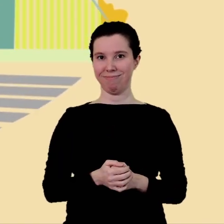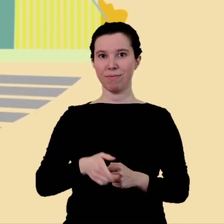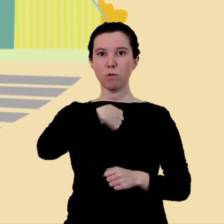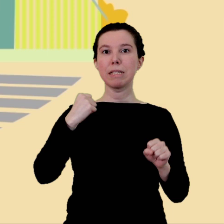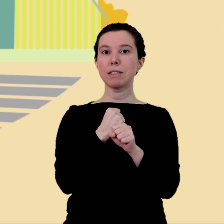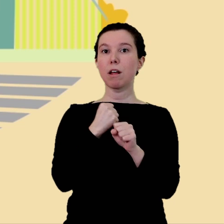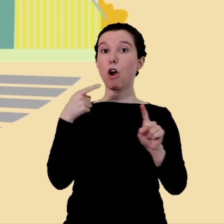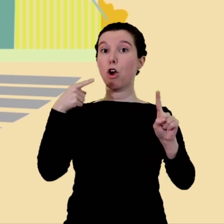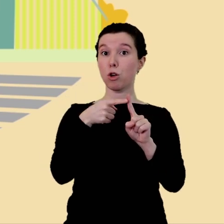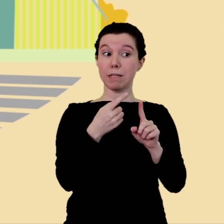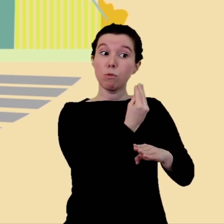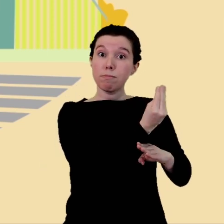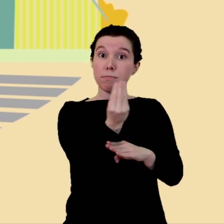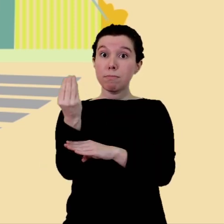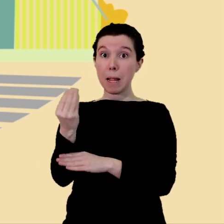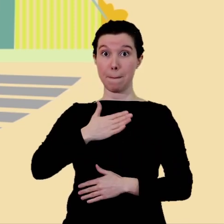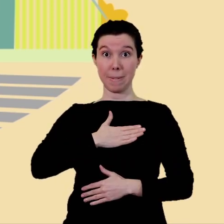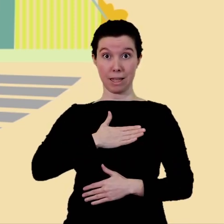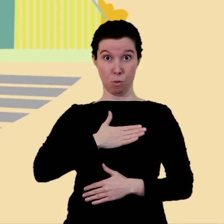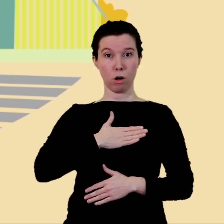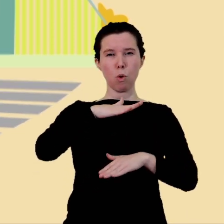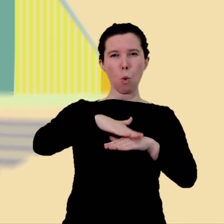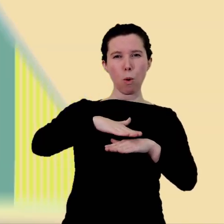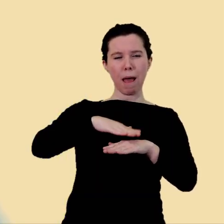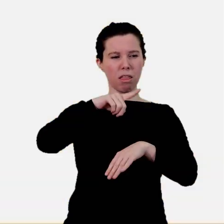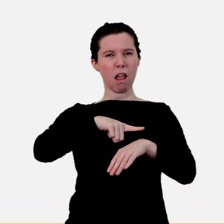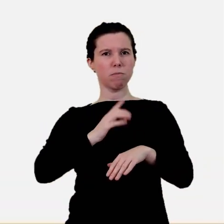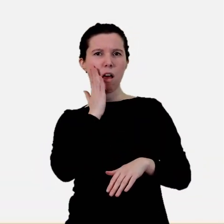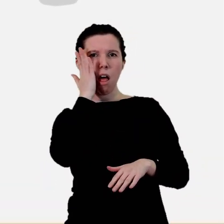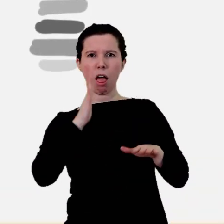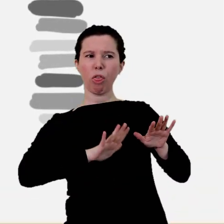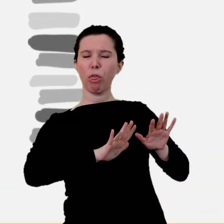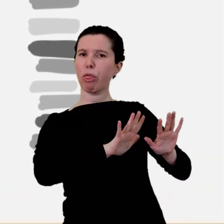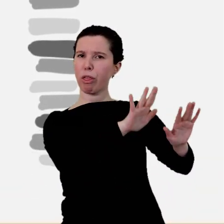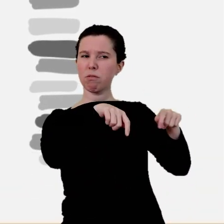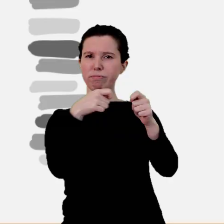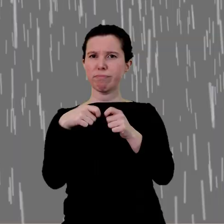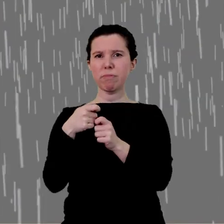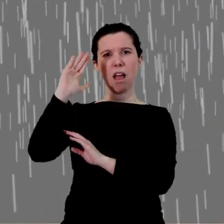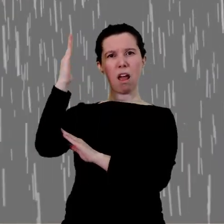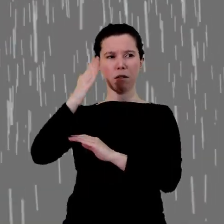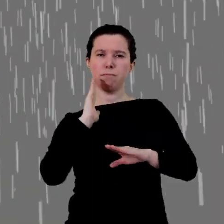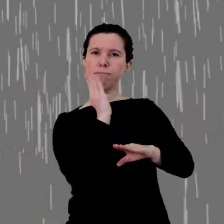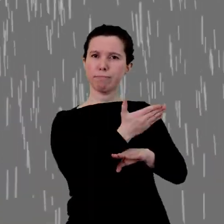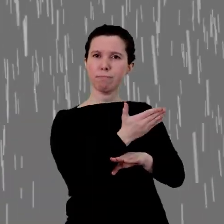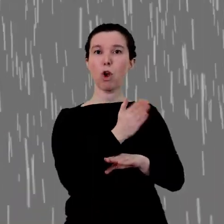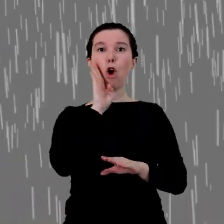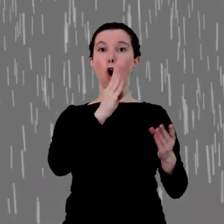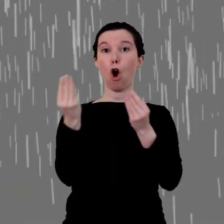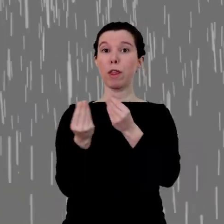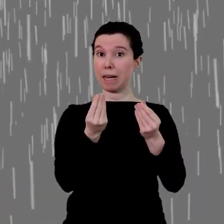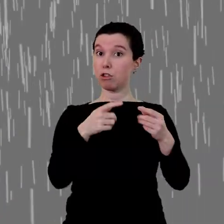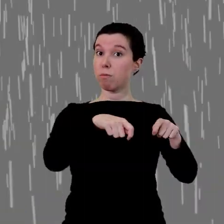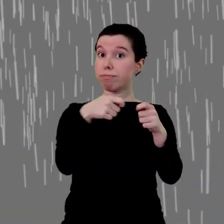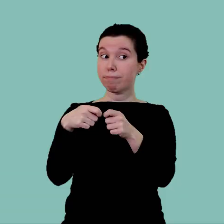representa i treballem per restaurar i conservar el patrimoni malmès pel desgast del temps, la climatologia, la